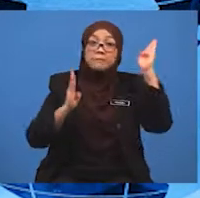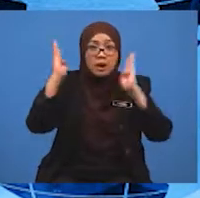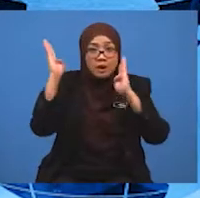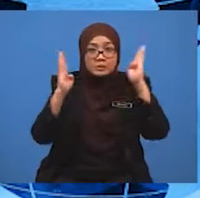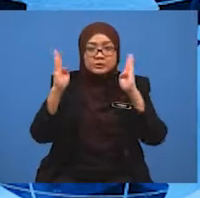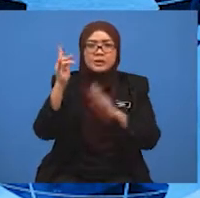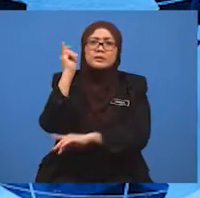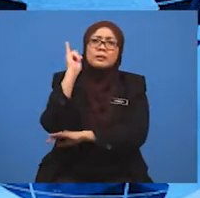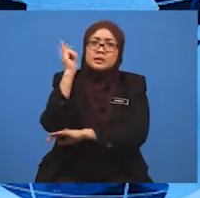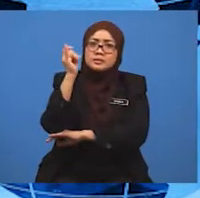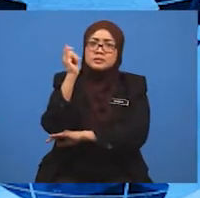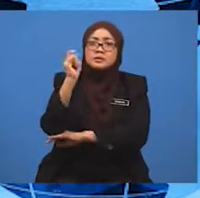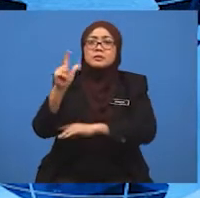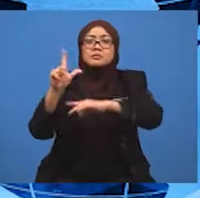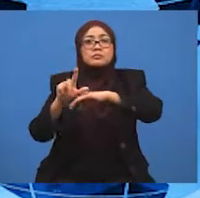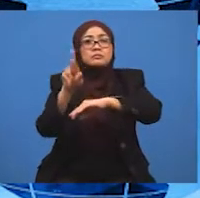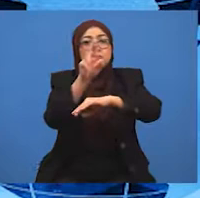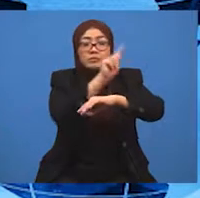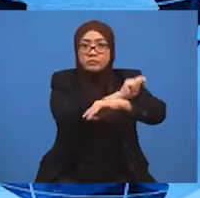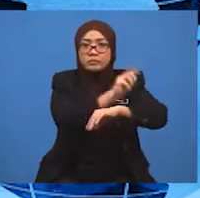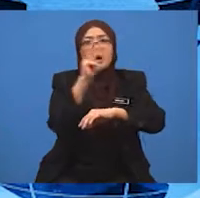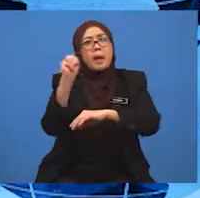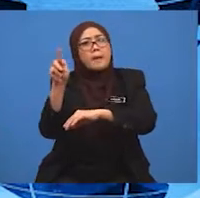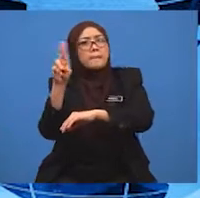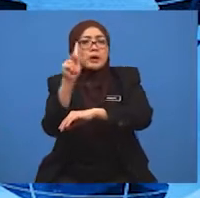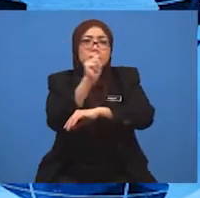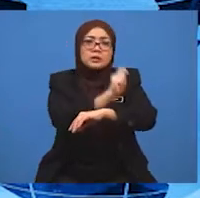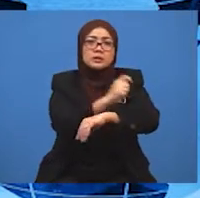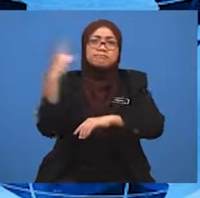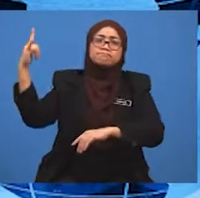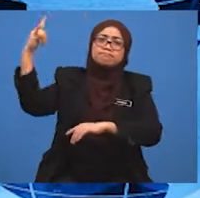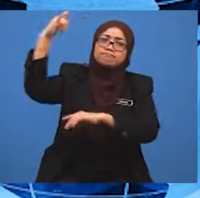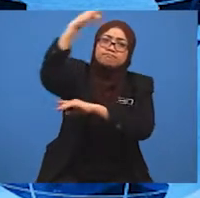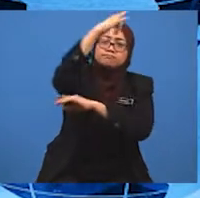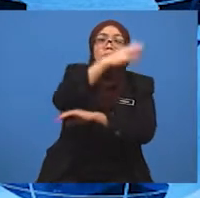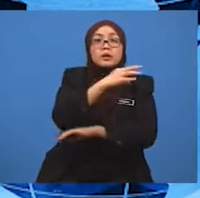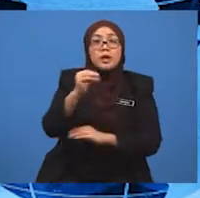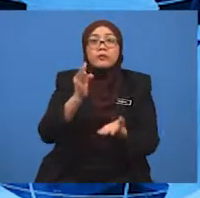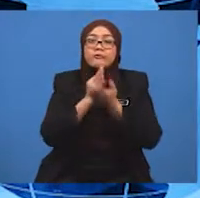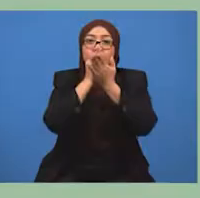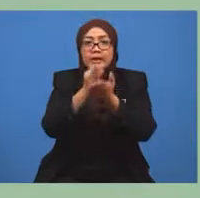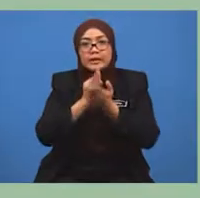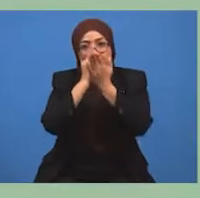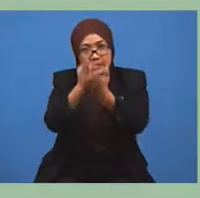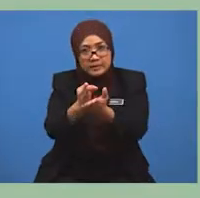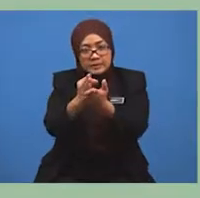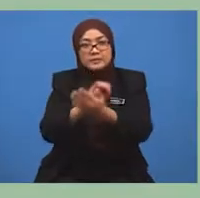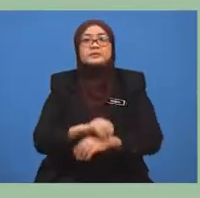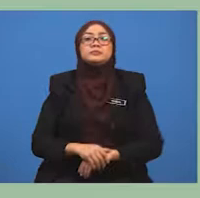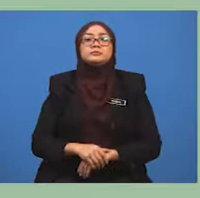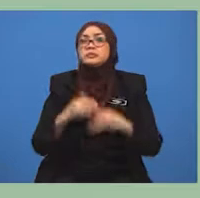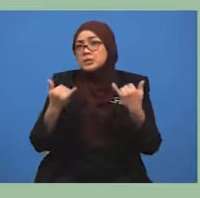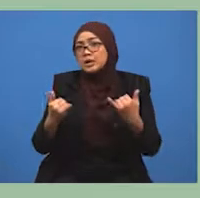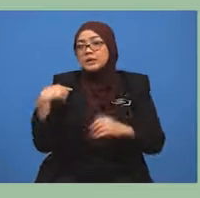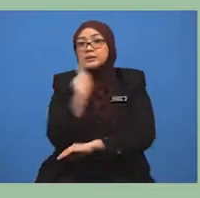teksi, LRT, MRT, kapal terbang dan feri. Sekarang kita